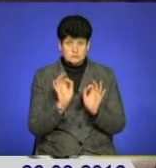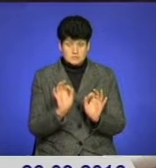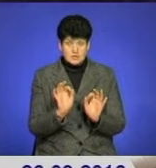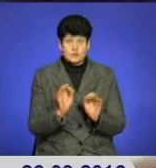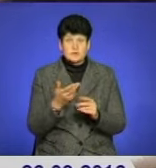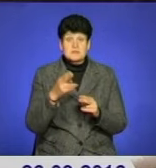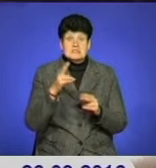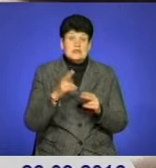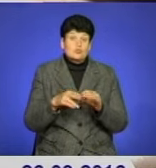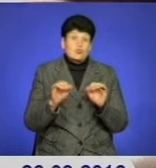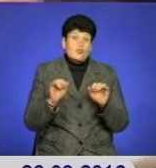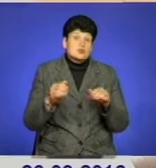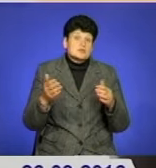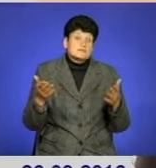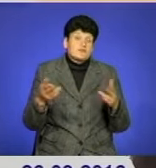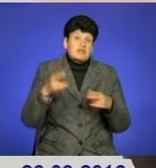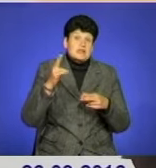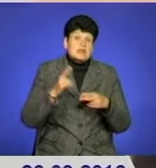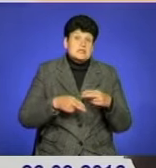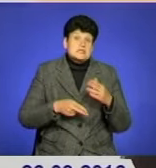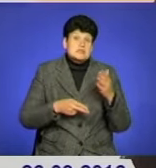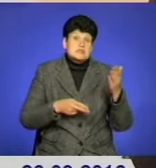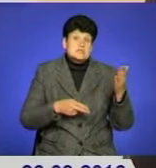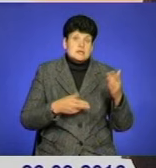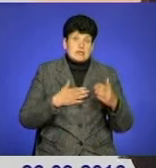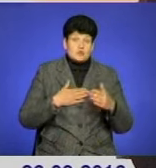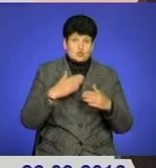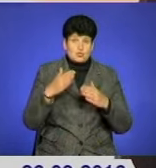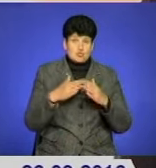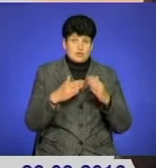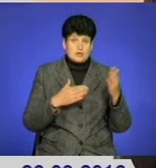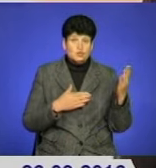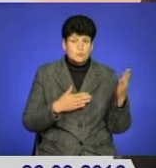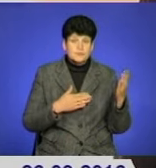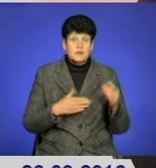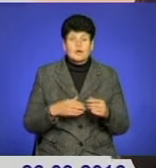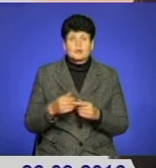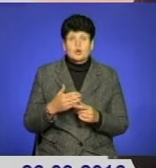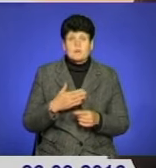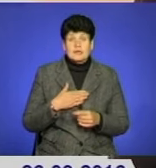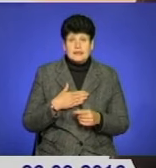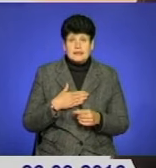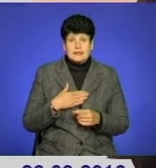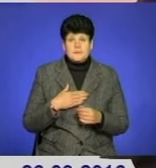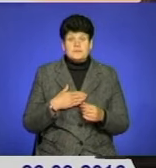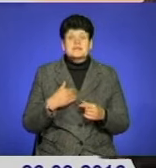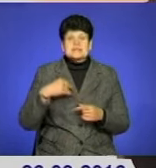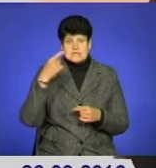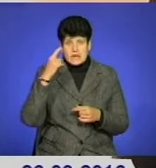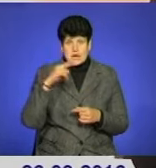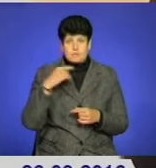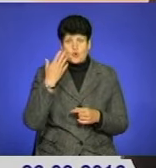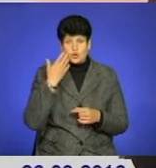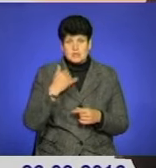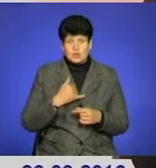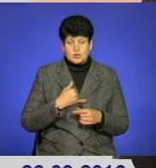закінчувався, може, аж в кінці нашого будинку. Тому ми знаємо, коли до нас